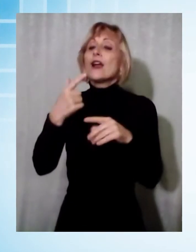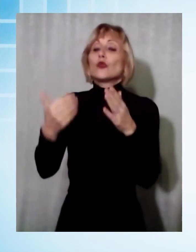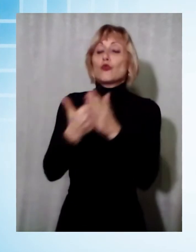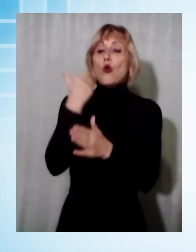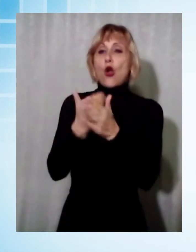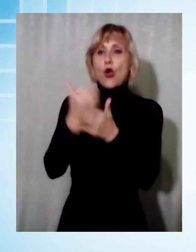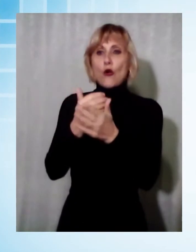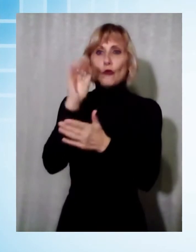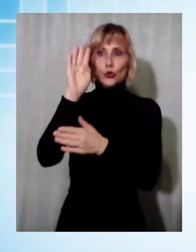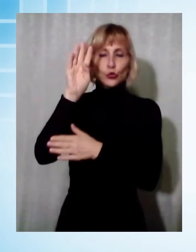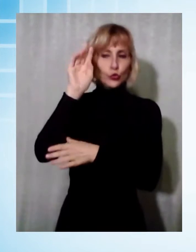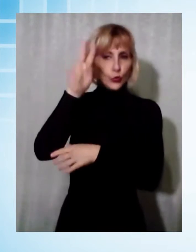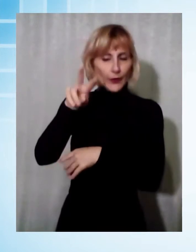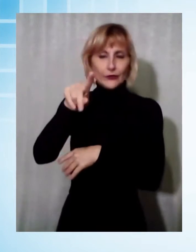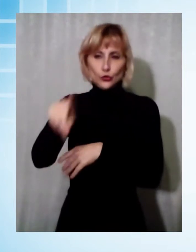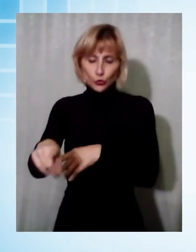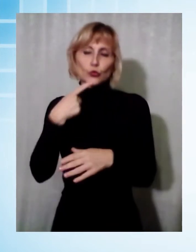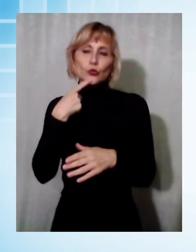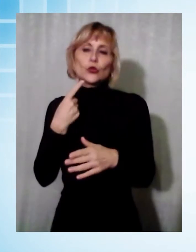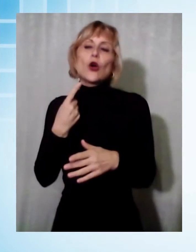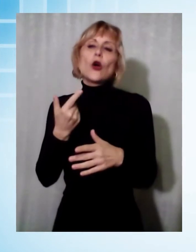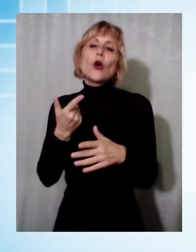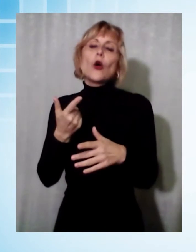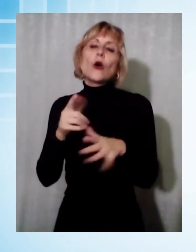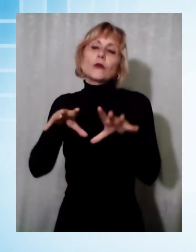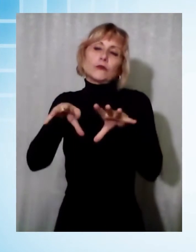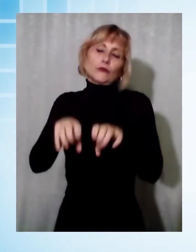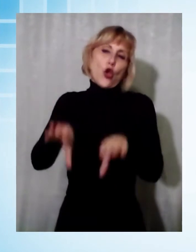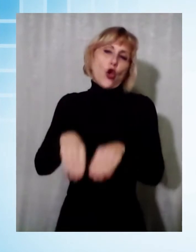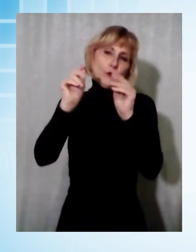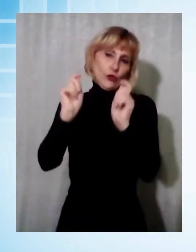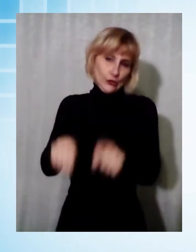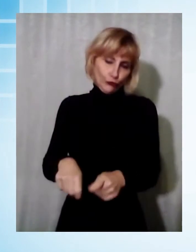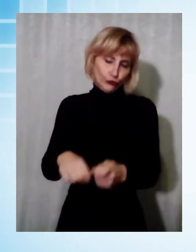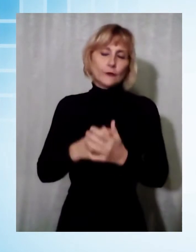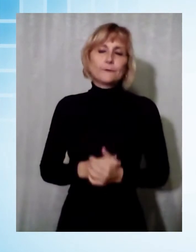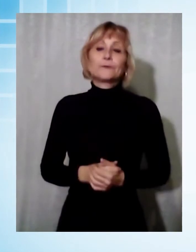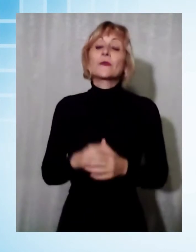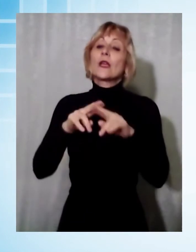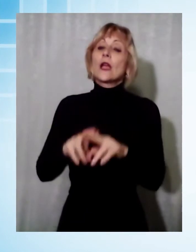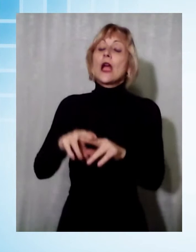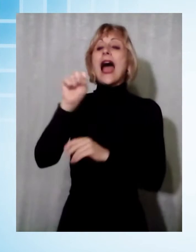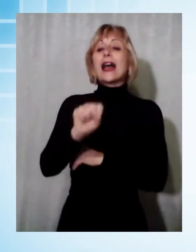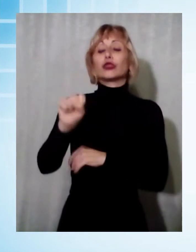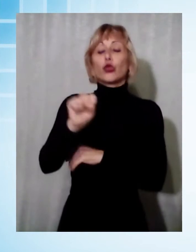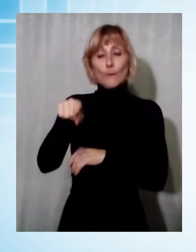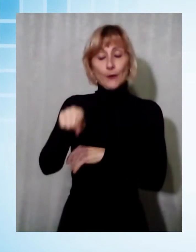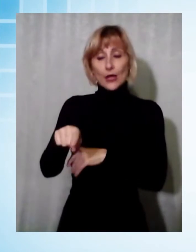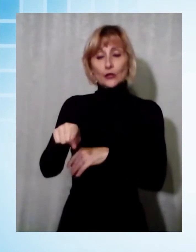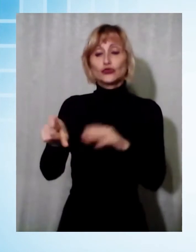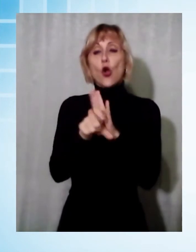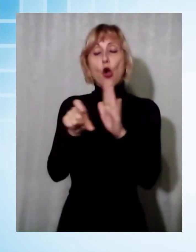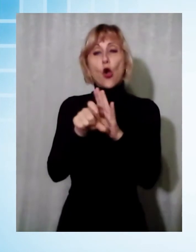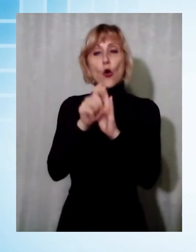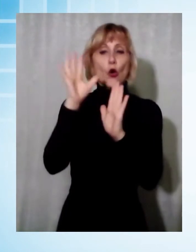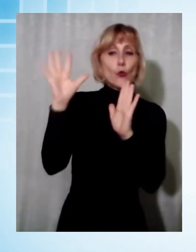comunque con un incremento del fatturato. Rimaniamo ad Alto Pascio. L'amministrazione ha vinto un bando